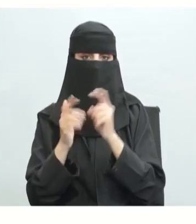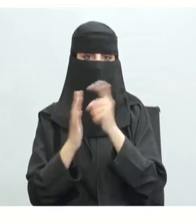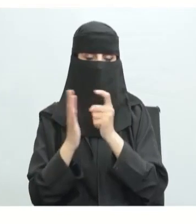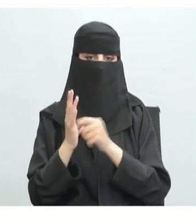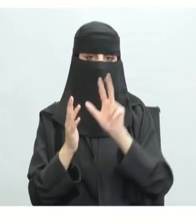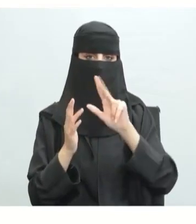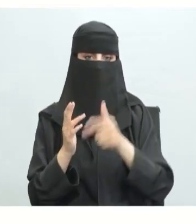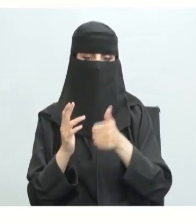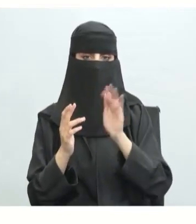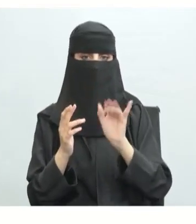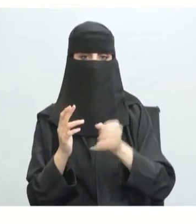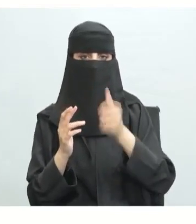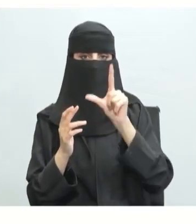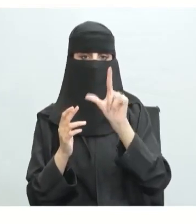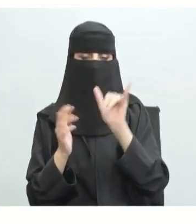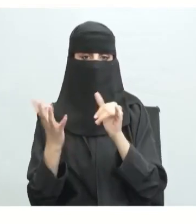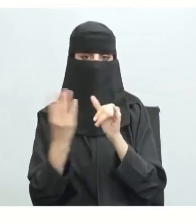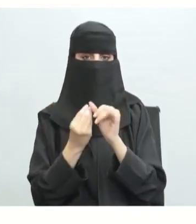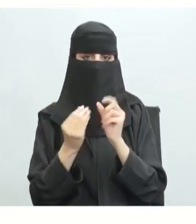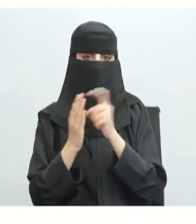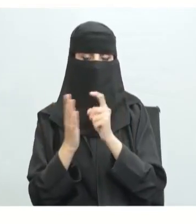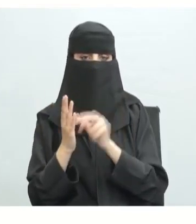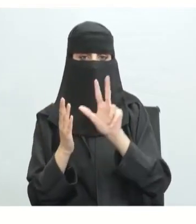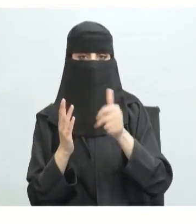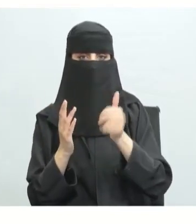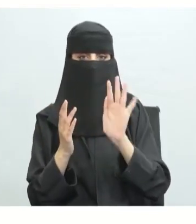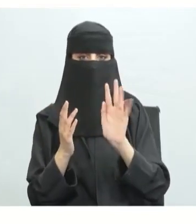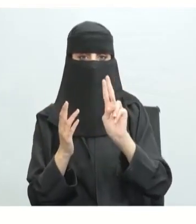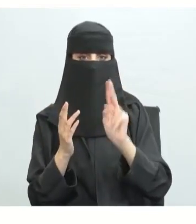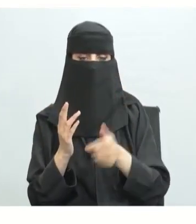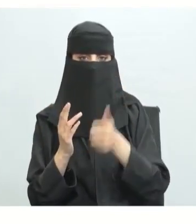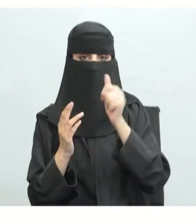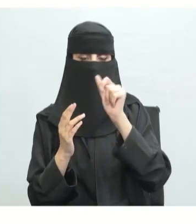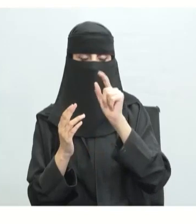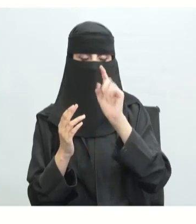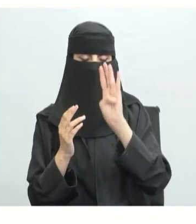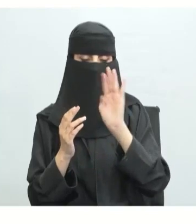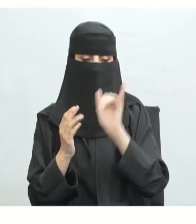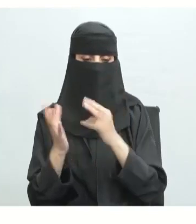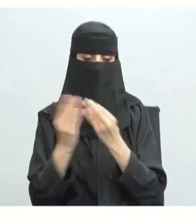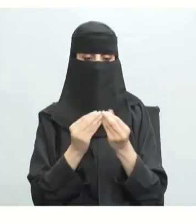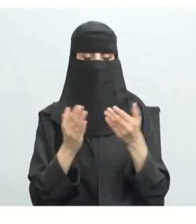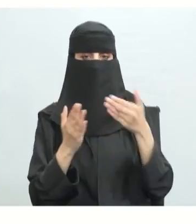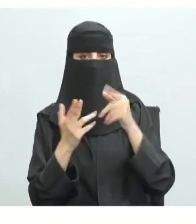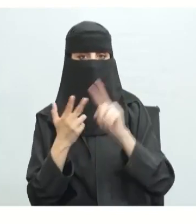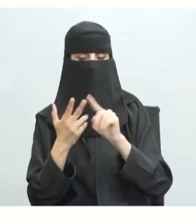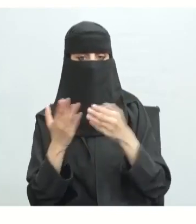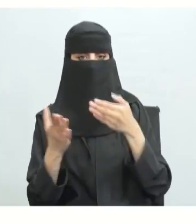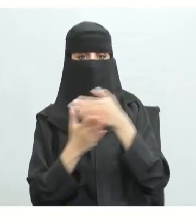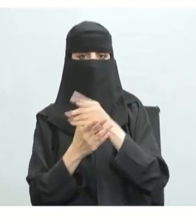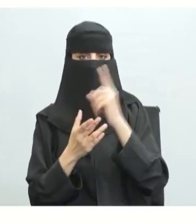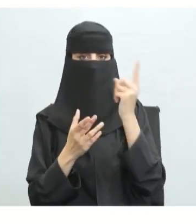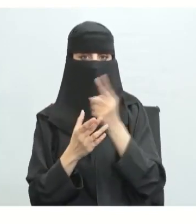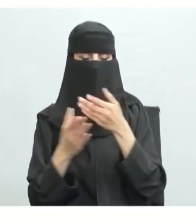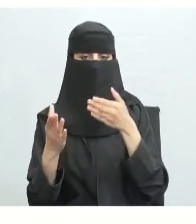وكذلك النظام الاشتراكي وأيضاً تحدث عن تدخل الدولة وتدخل العاطفة وقارن بينهما تدخل الدولة وتدخل